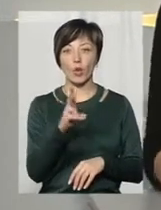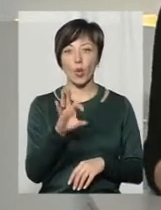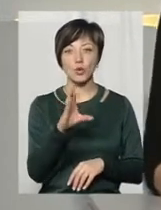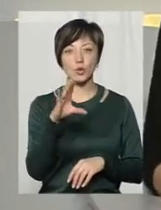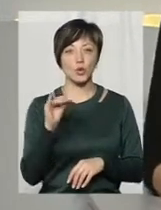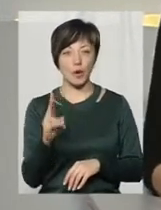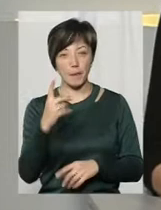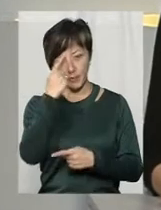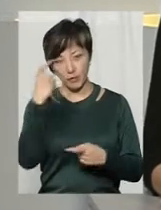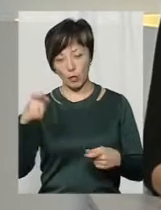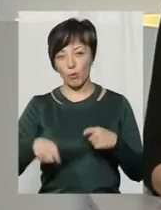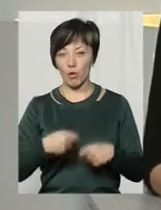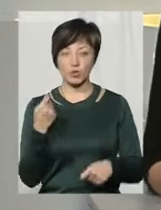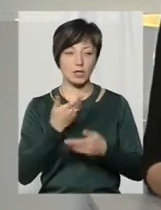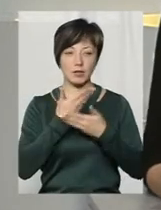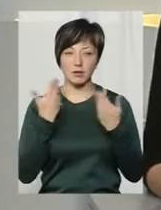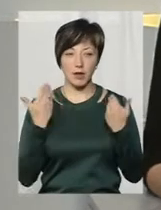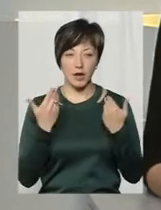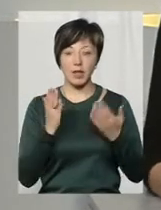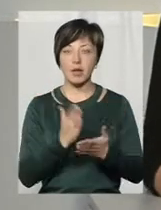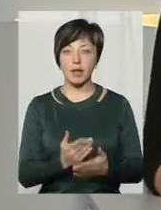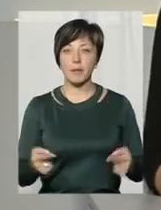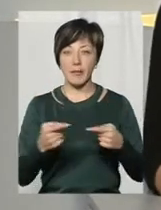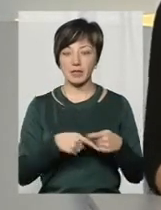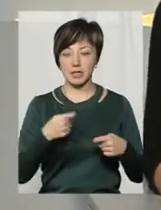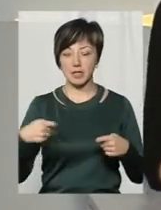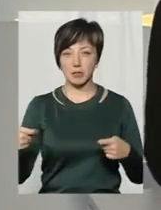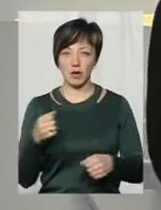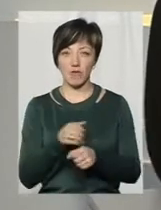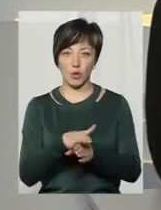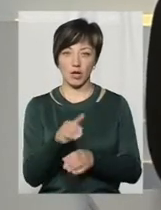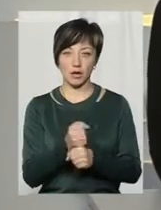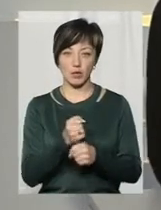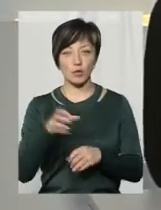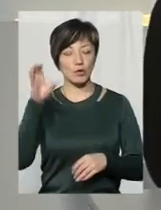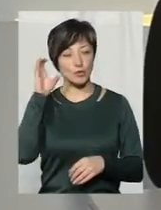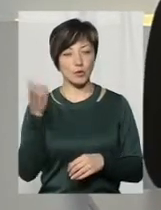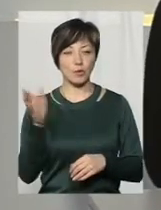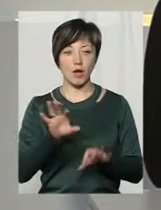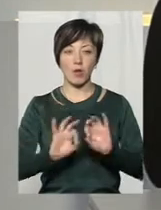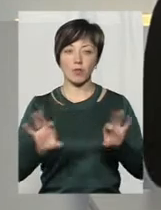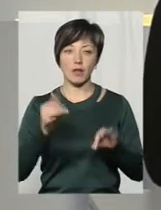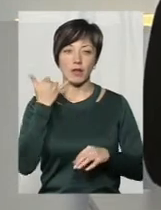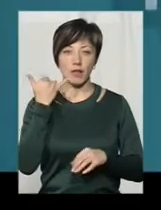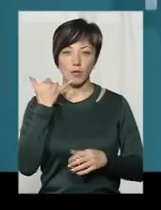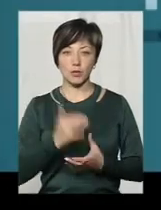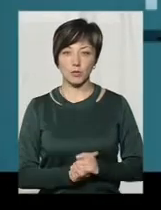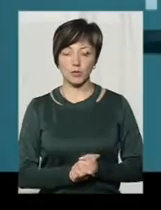повідомив, що порушень практично не виявлено, але є певна затримка у виконанні робіт. Давайте його послухаємо, він коментував телефоном.